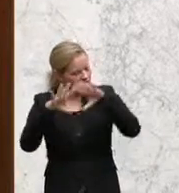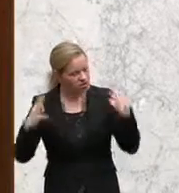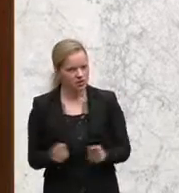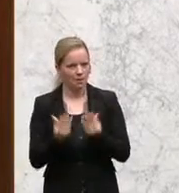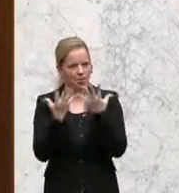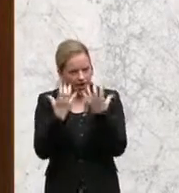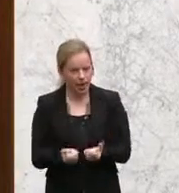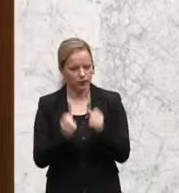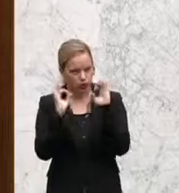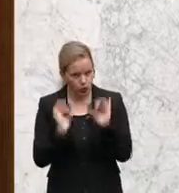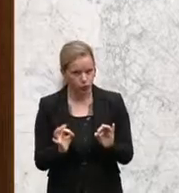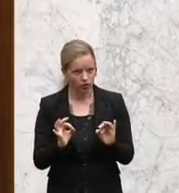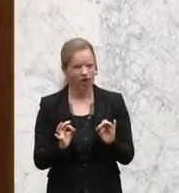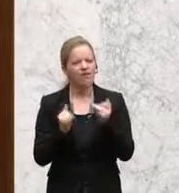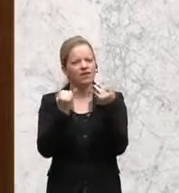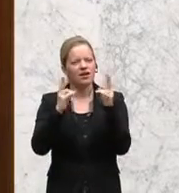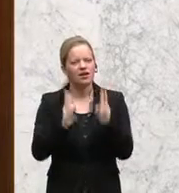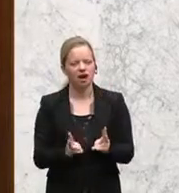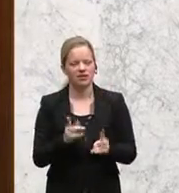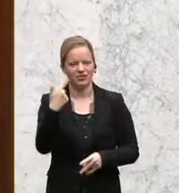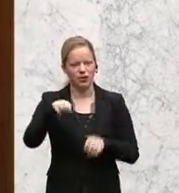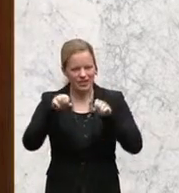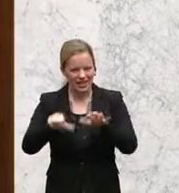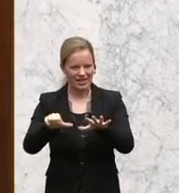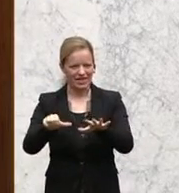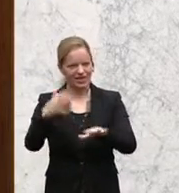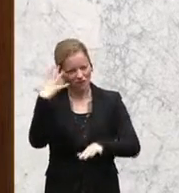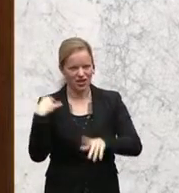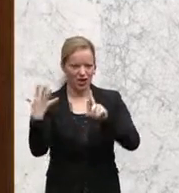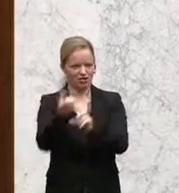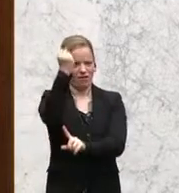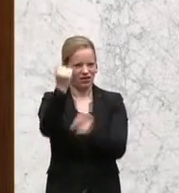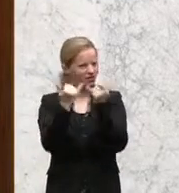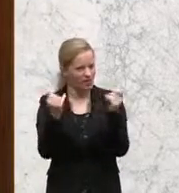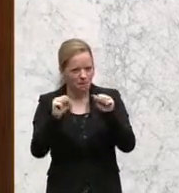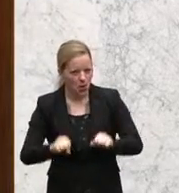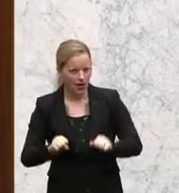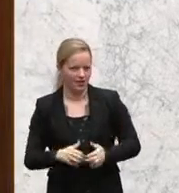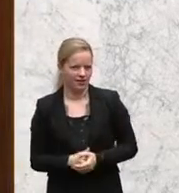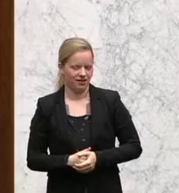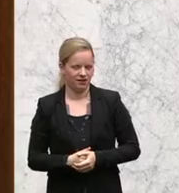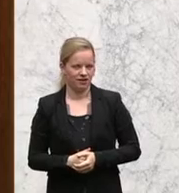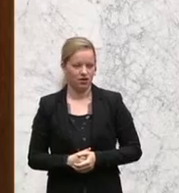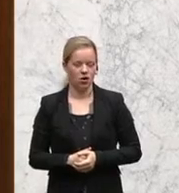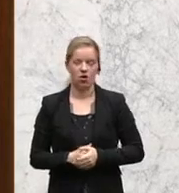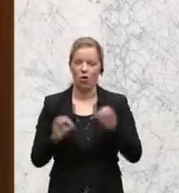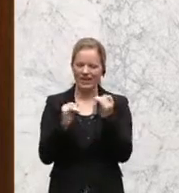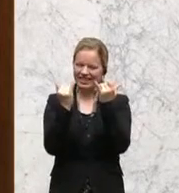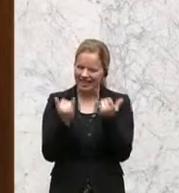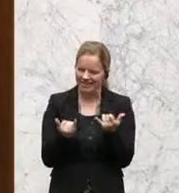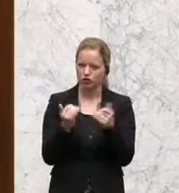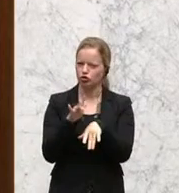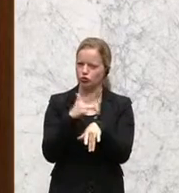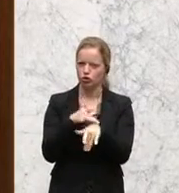wir das wieder auch im Jahre 2016 erreichen, beziehungsweise wie können wir den derzeit spürbaren